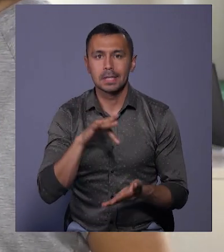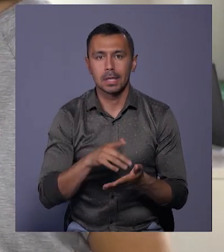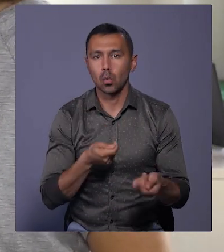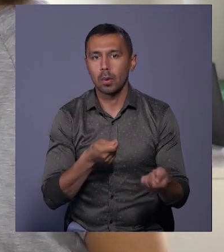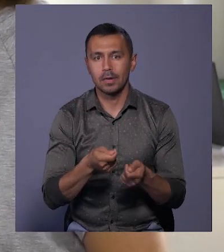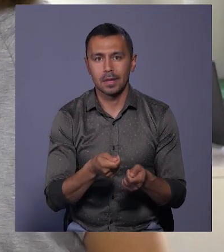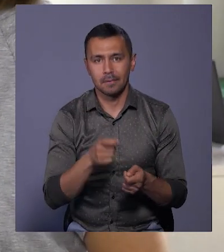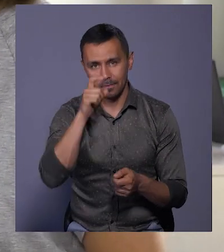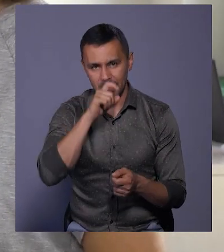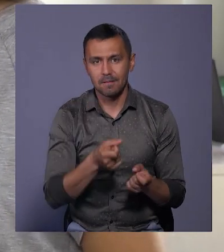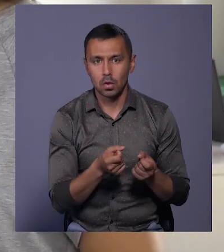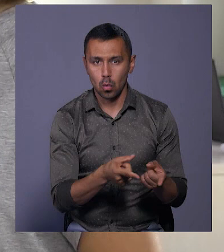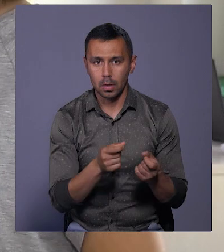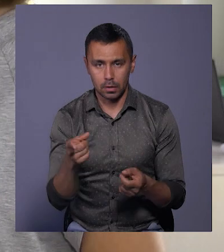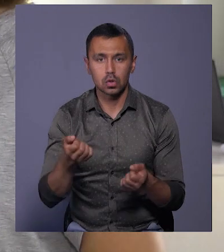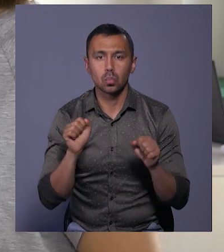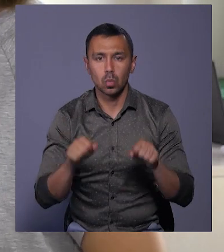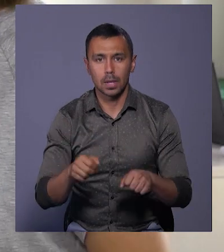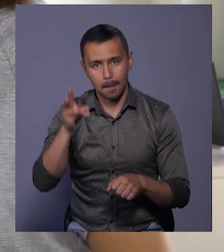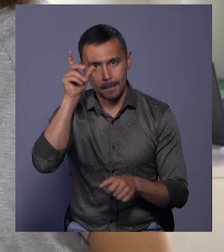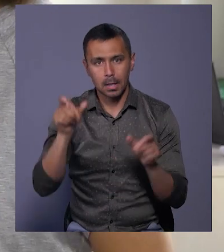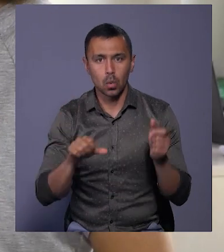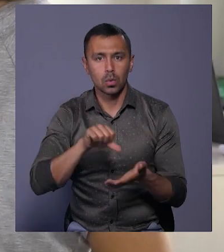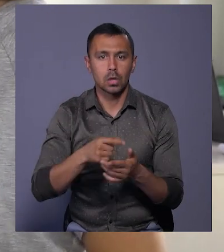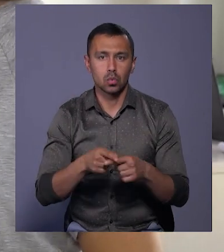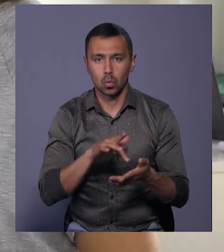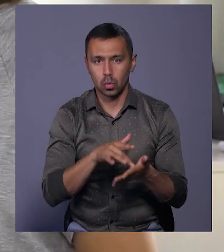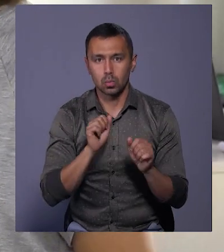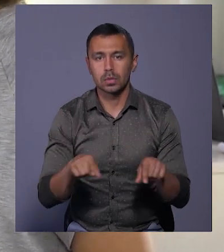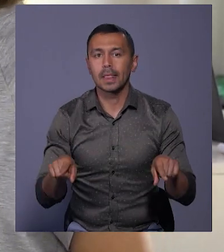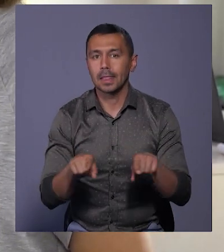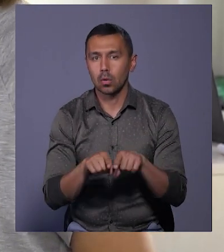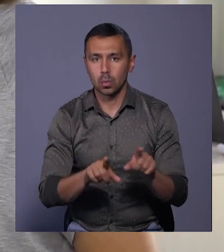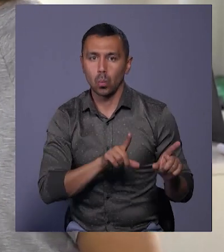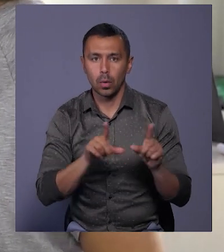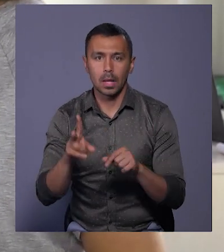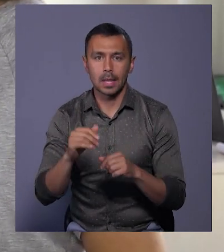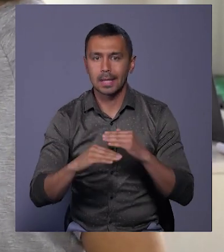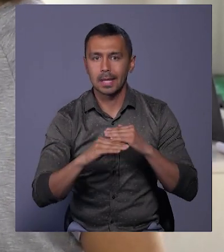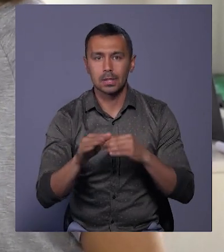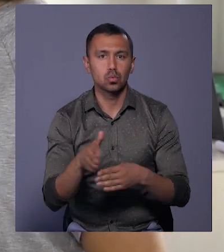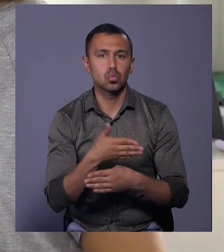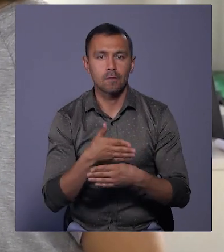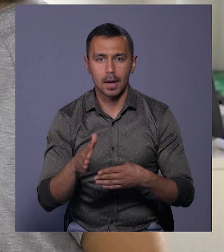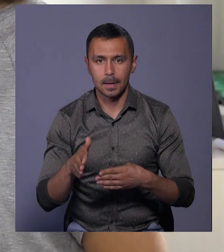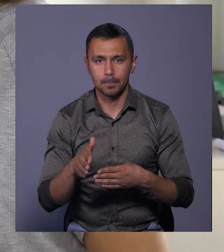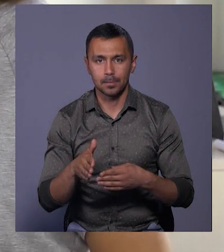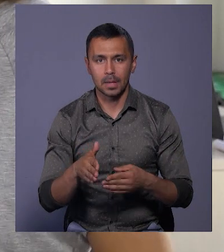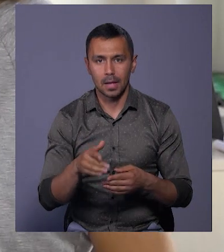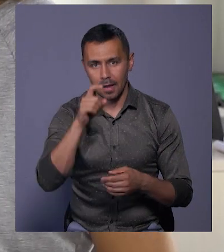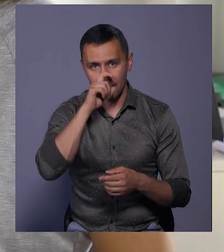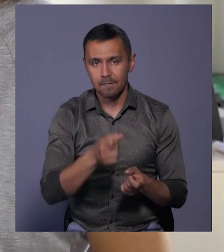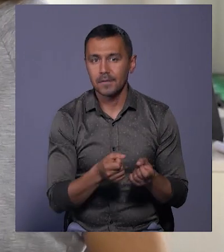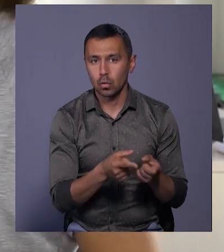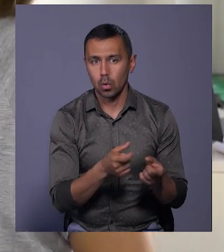управління відходами. Вони зможуть, хмельничан, учасники цього туру, зможуть також поїхати на дільницю сортування відходів.